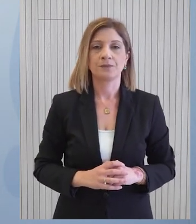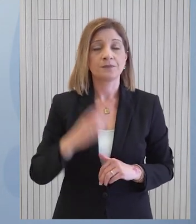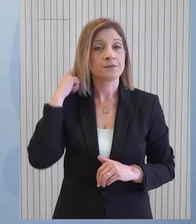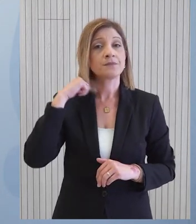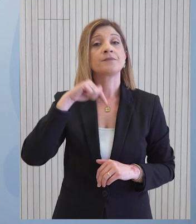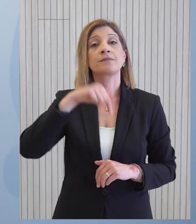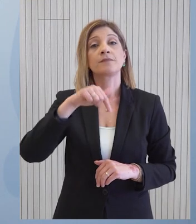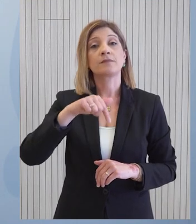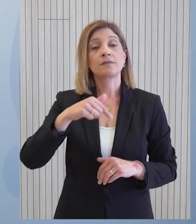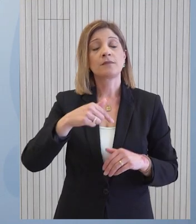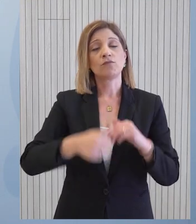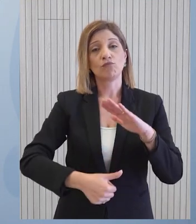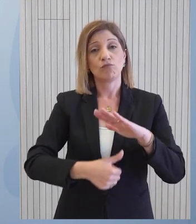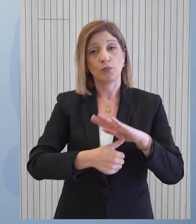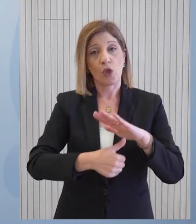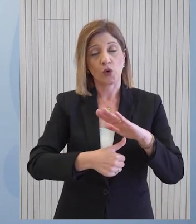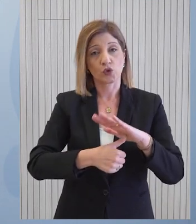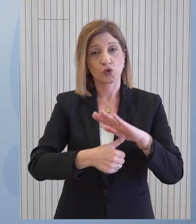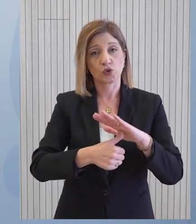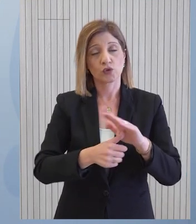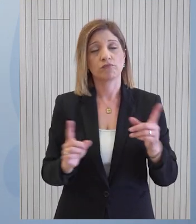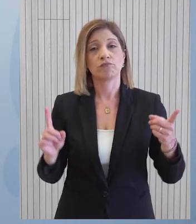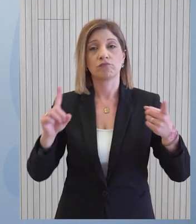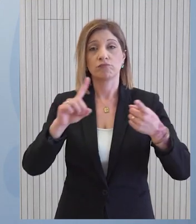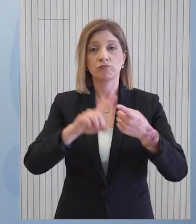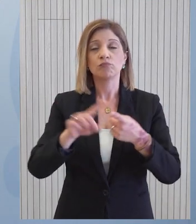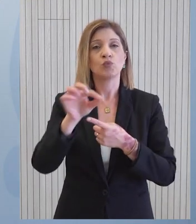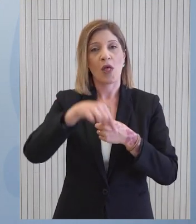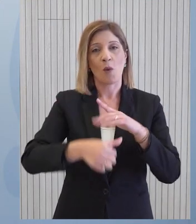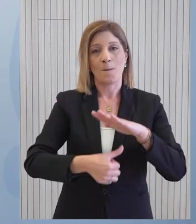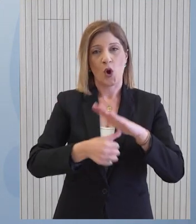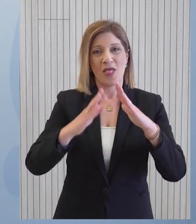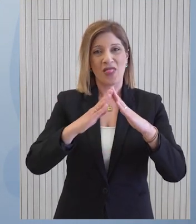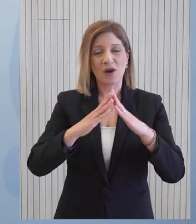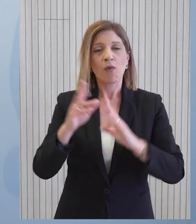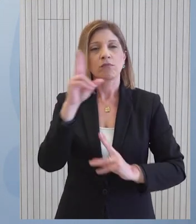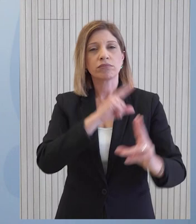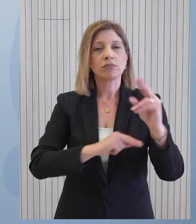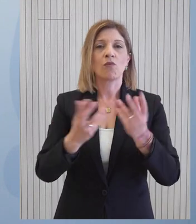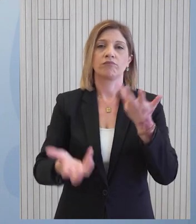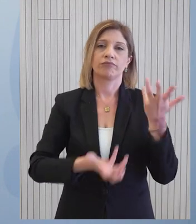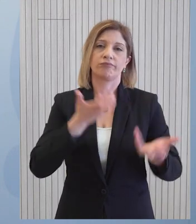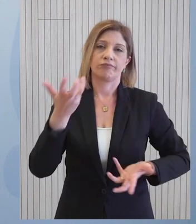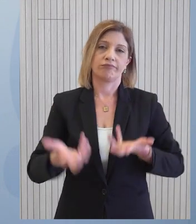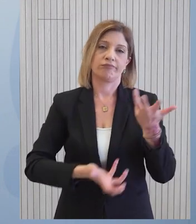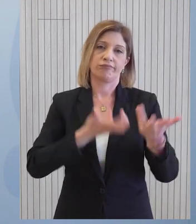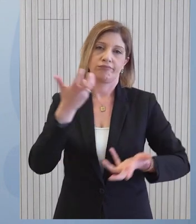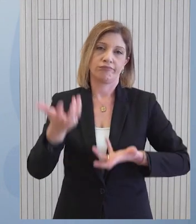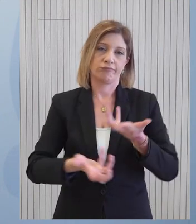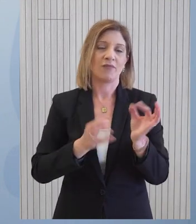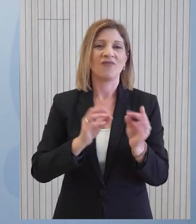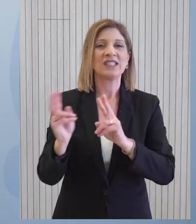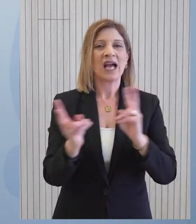Πραγματοποιήθηκε σήμερα υπό τον Πρόεδρο της Δημοκρατίας ευρία σύσκεψη στο Προεδρικό Μέγαρο με θέμα την αντιμετώπιση των πυρκαλιών και φυσικών φαινομένων.